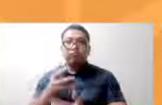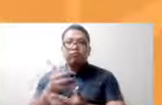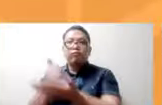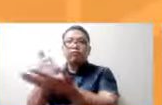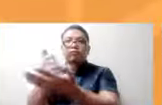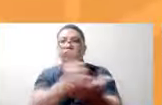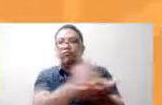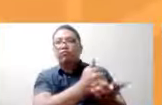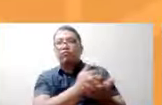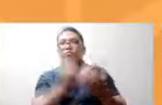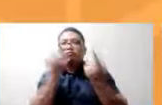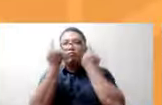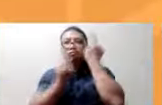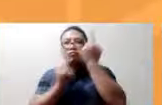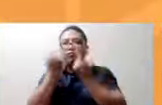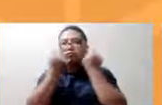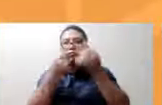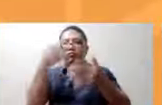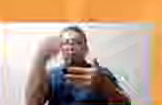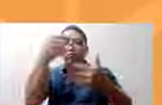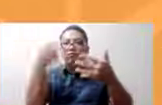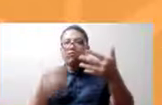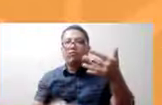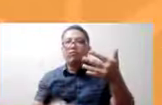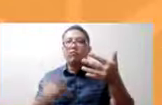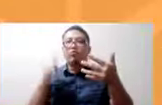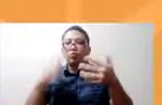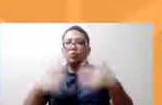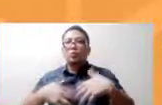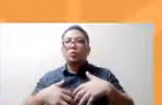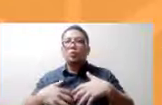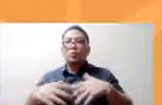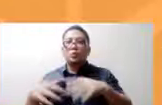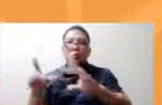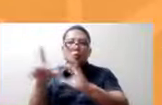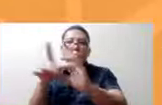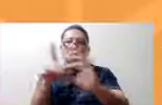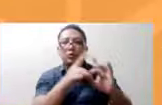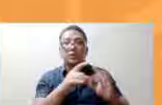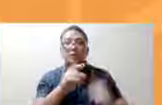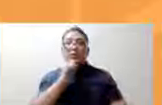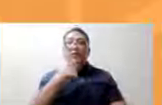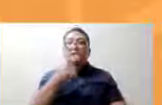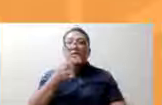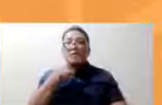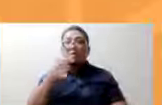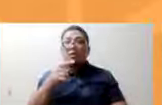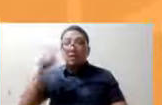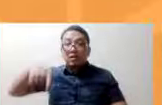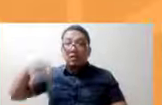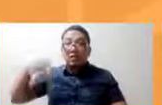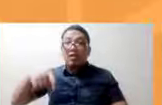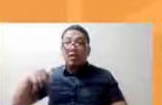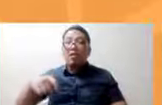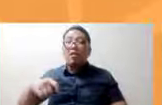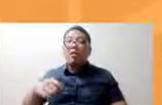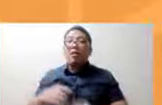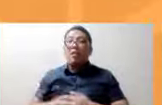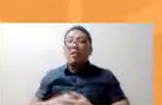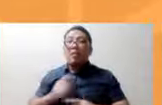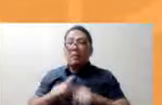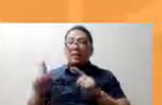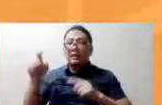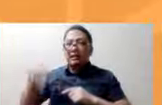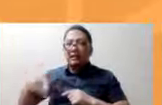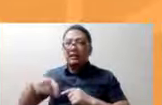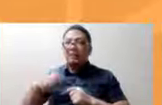iniisip nila itong mga bagay na ito para makaabot sila sa amin hindi dahil sa sinasabi namin kailangan mo kaming abutin pero kailangan talaga yung